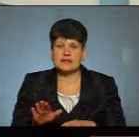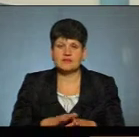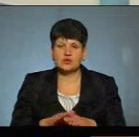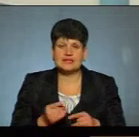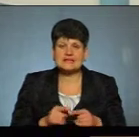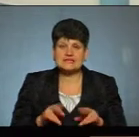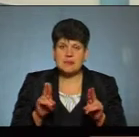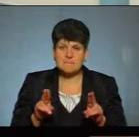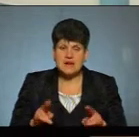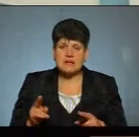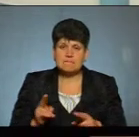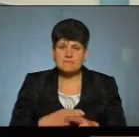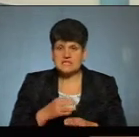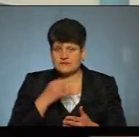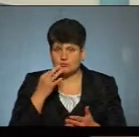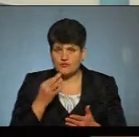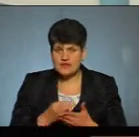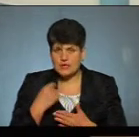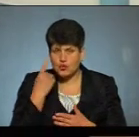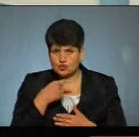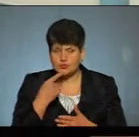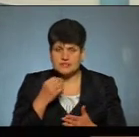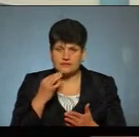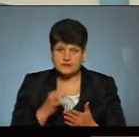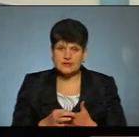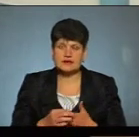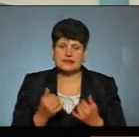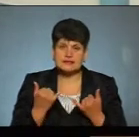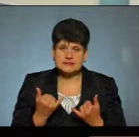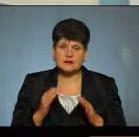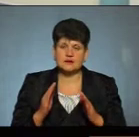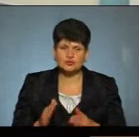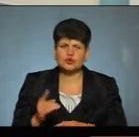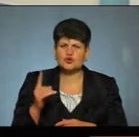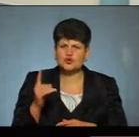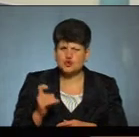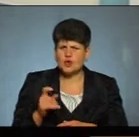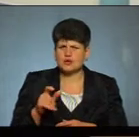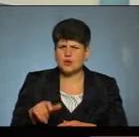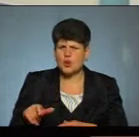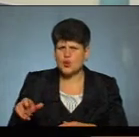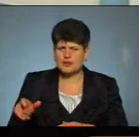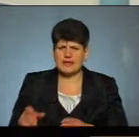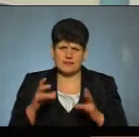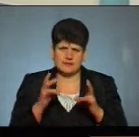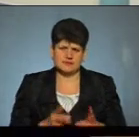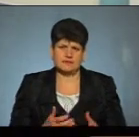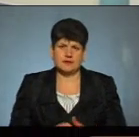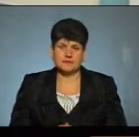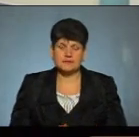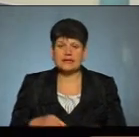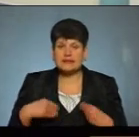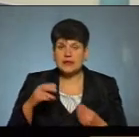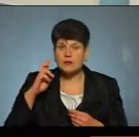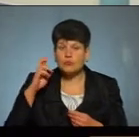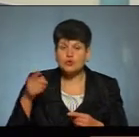правил, і така безвідповідальність, особиста відповідальність, якраз наражає зараз на сотні людей на небезпеку. Дай Бог,